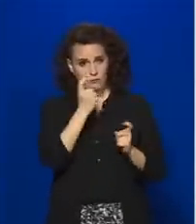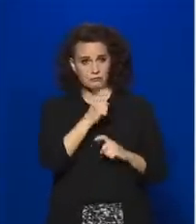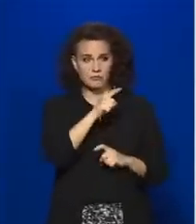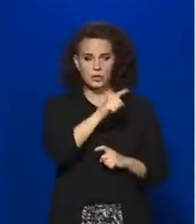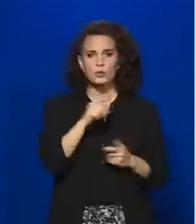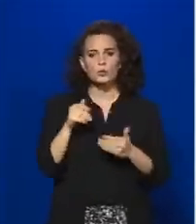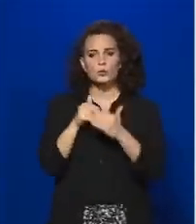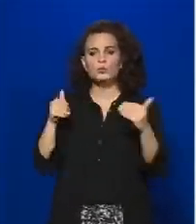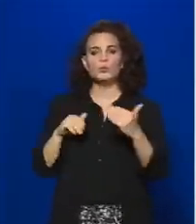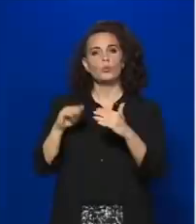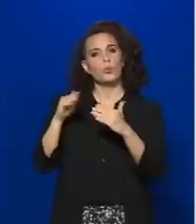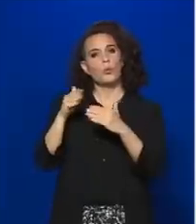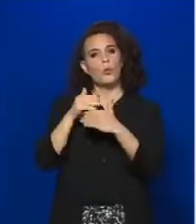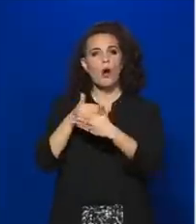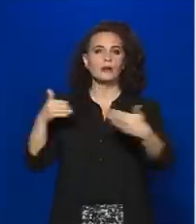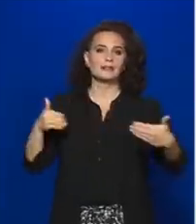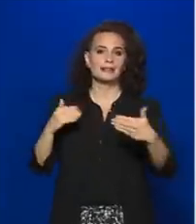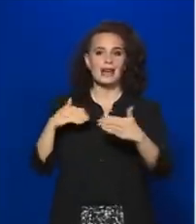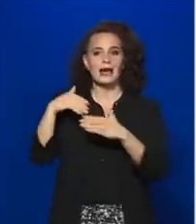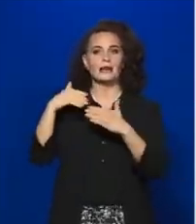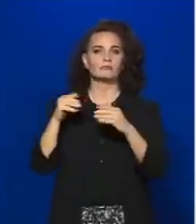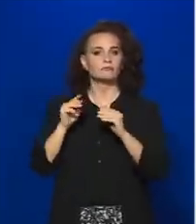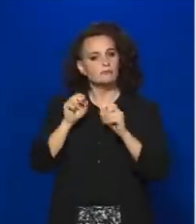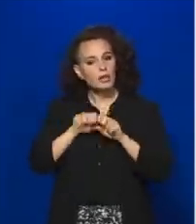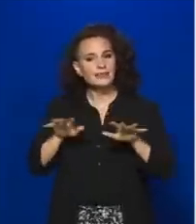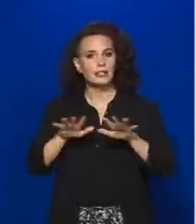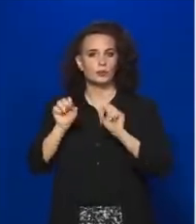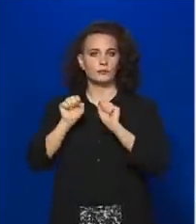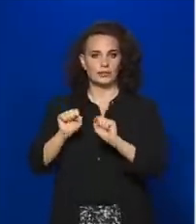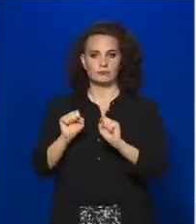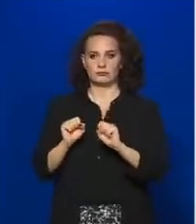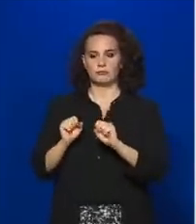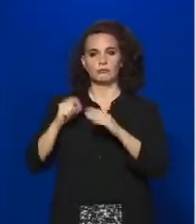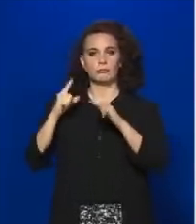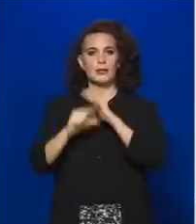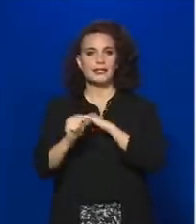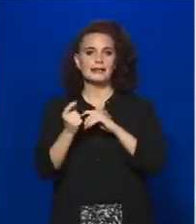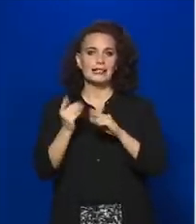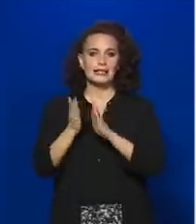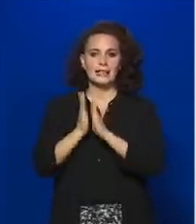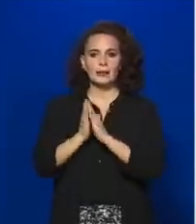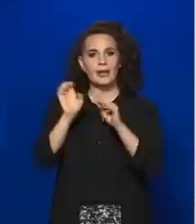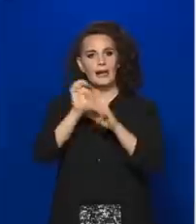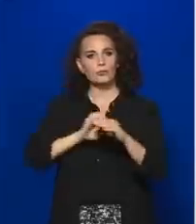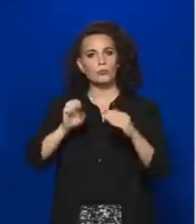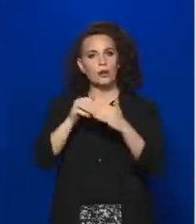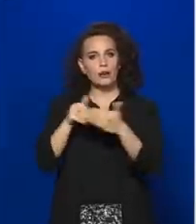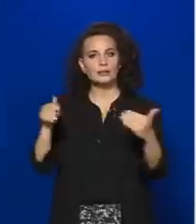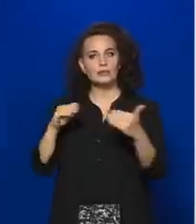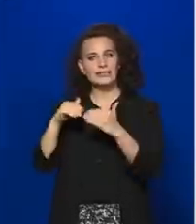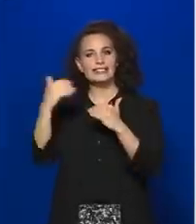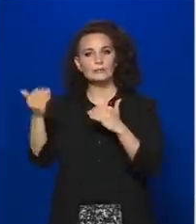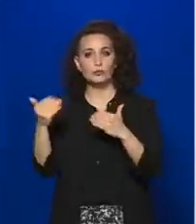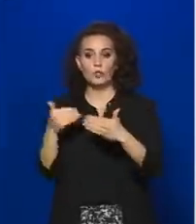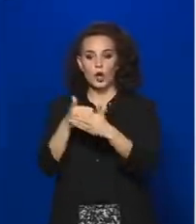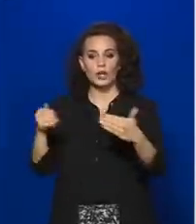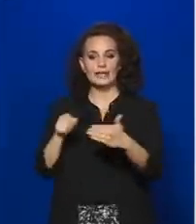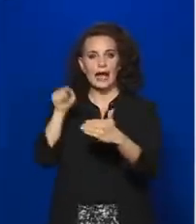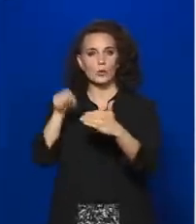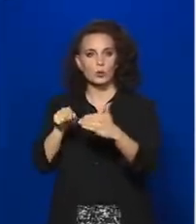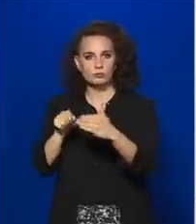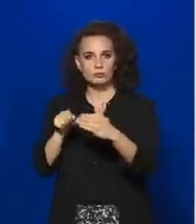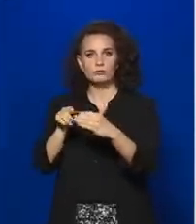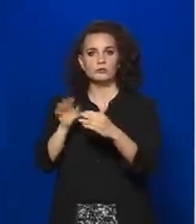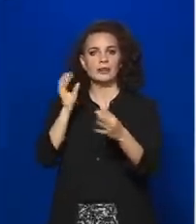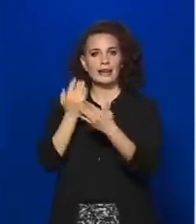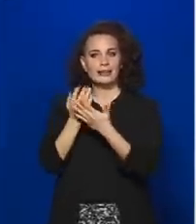hatékony védelme, és a menedékkérelmeknek az európai határokon kívül, vagy legkésőbb a határokon történő elbírálása,